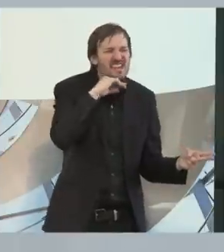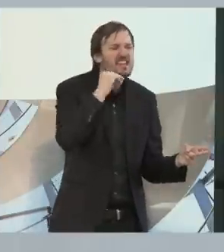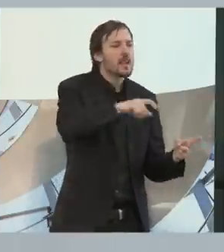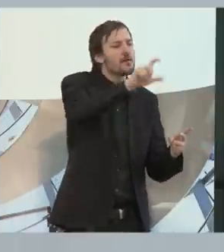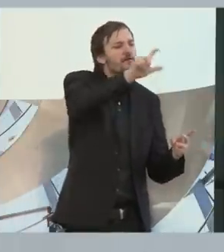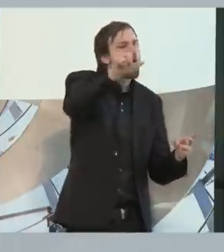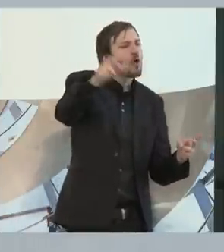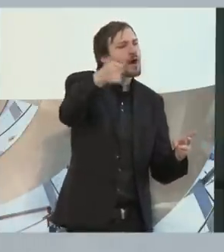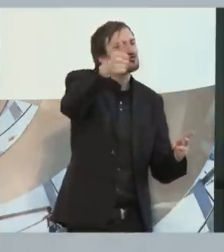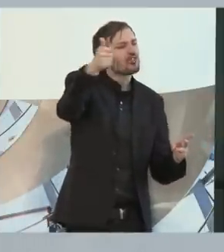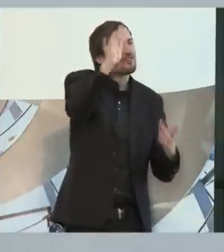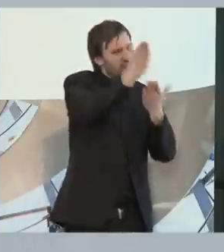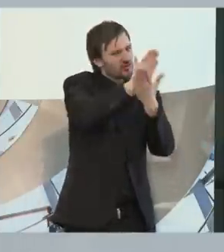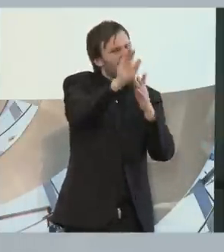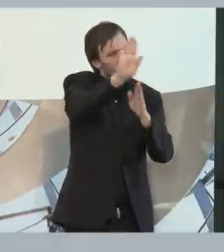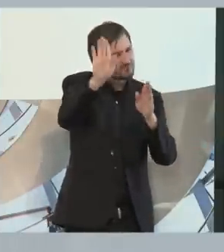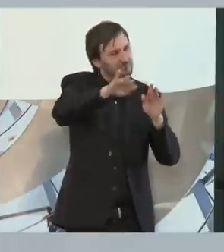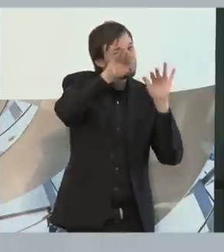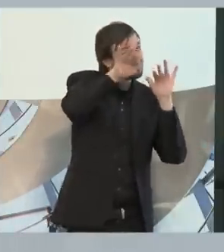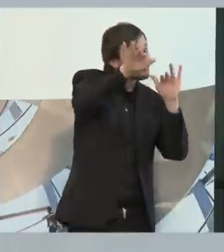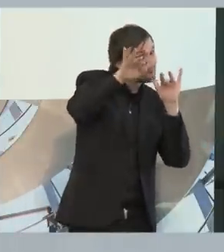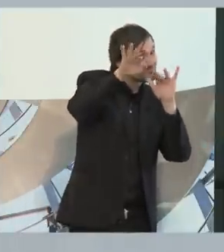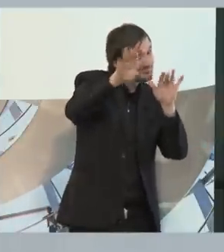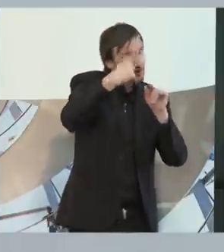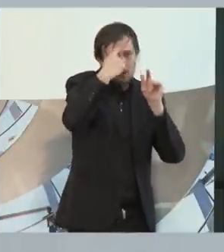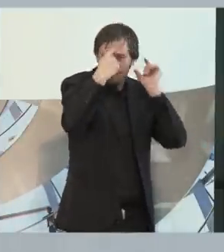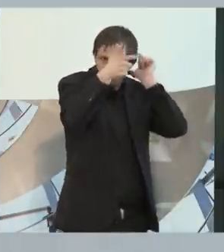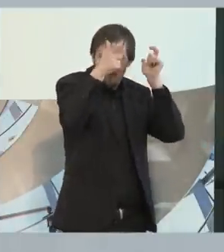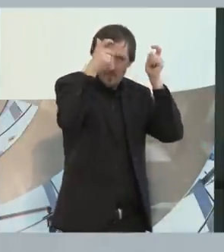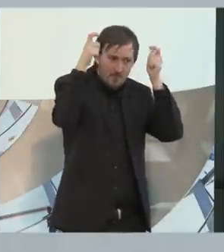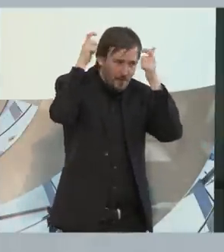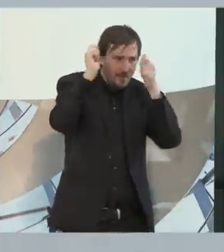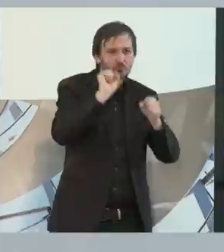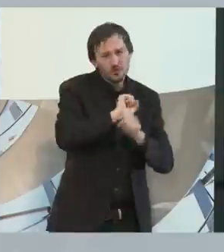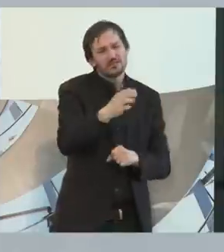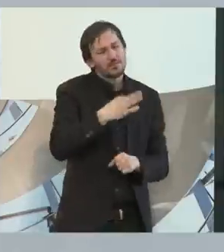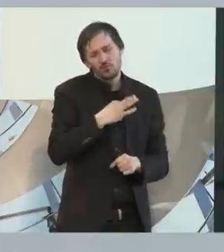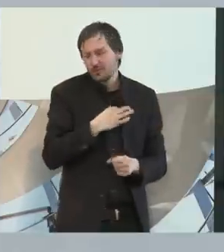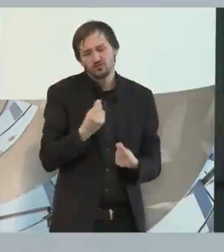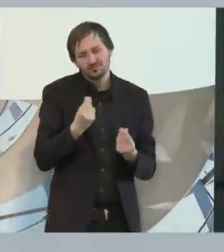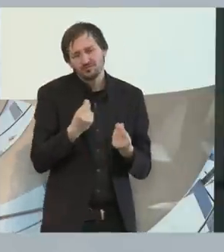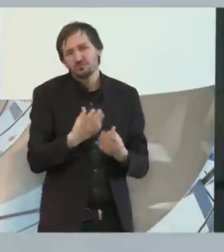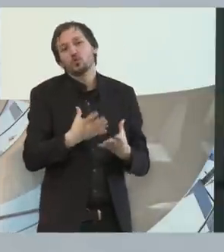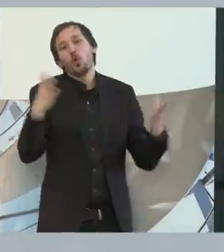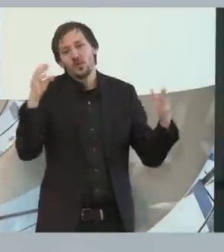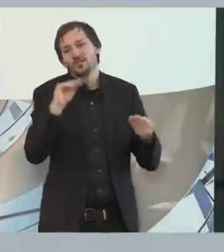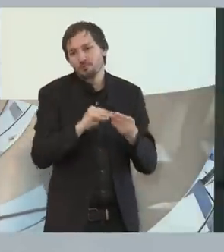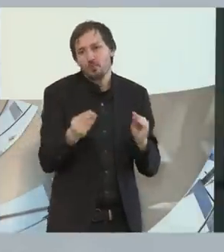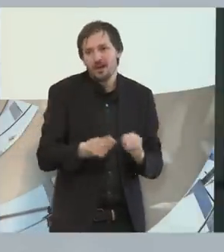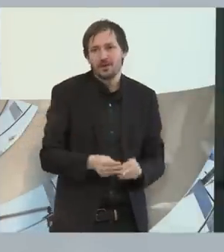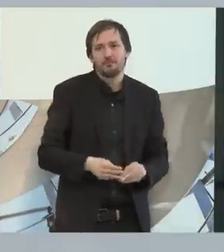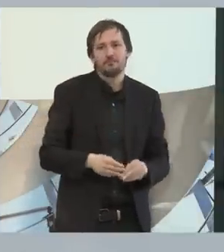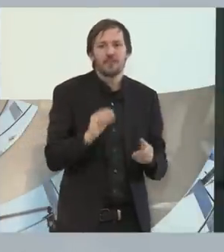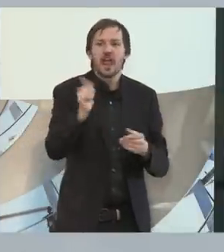Köpfe der Entscheidungsträger zu bringen. Und trotzdem, finde ich, ist das das größte Problem der Integration, den